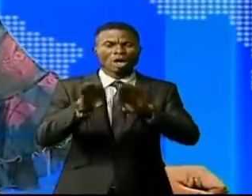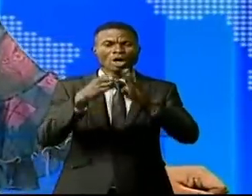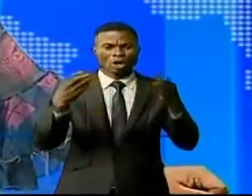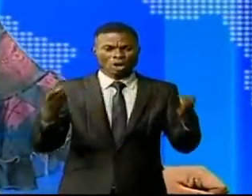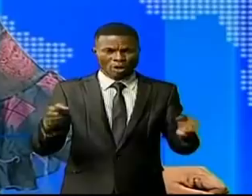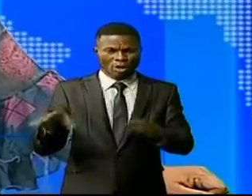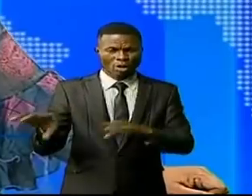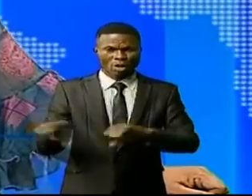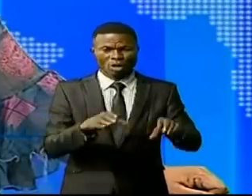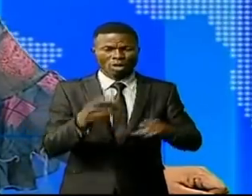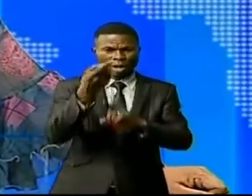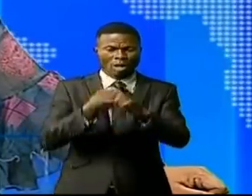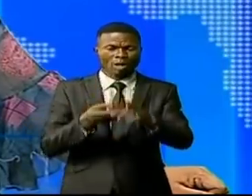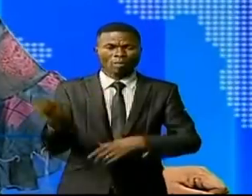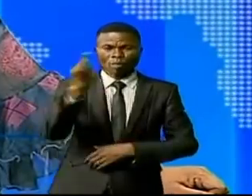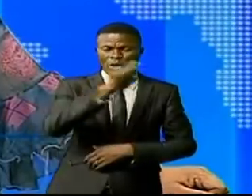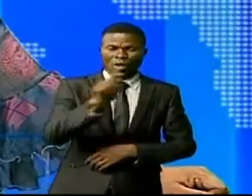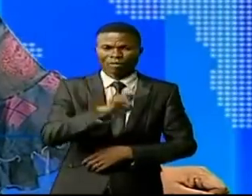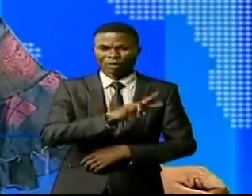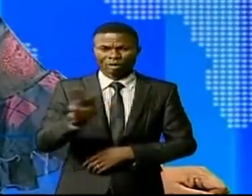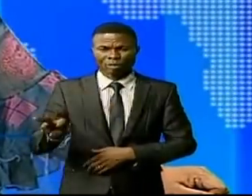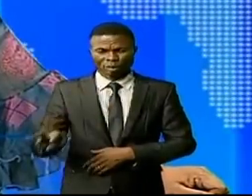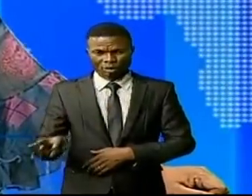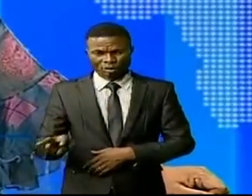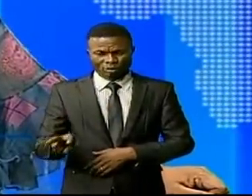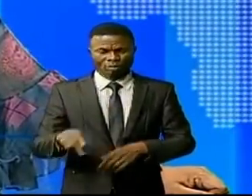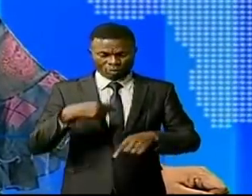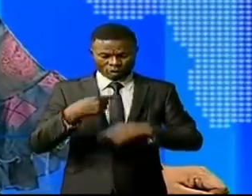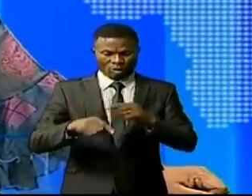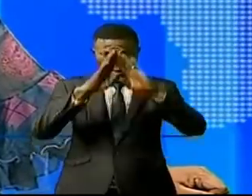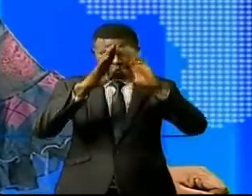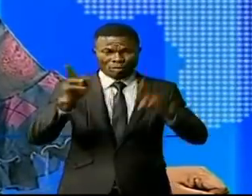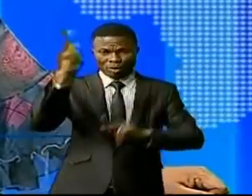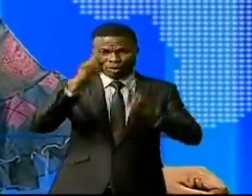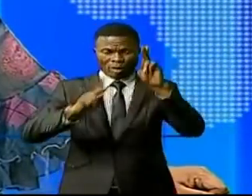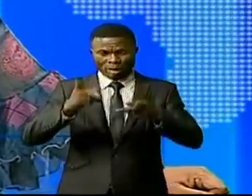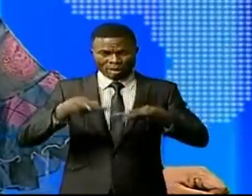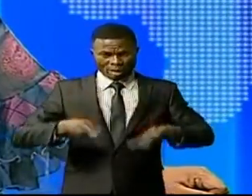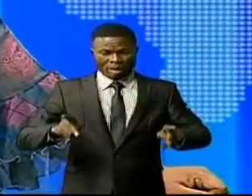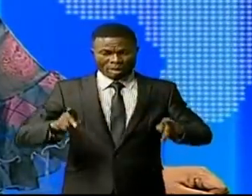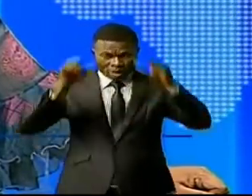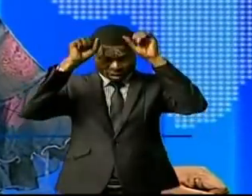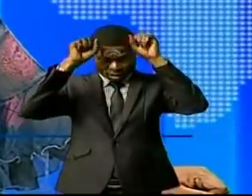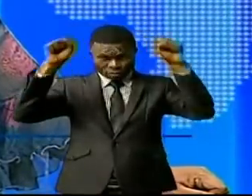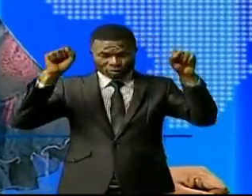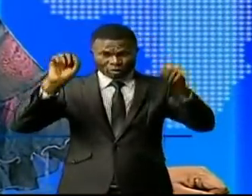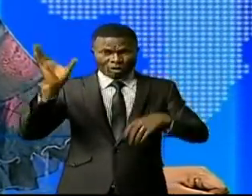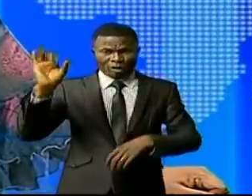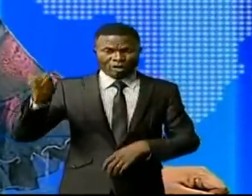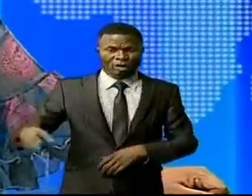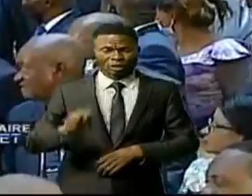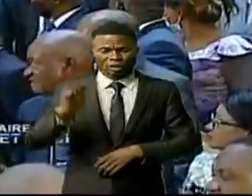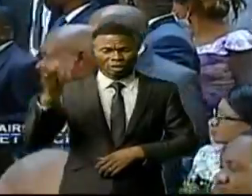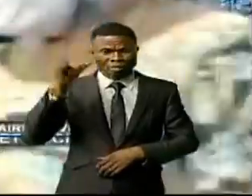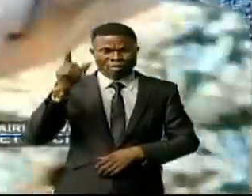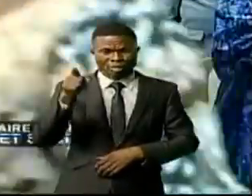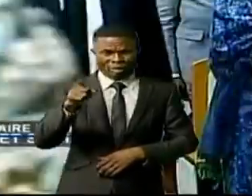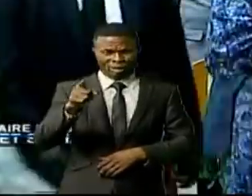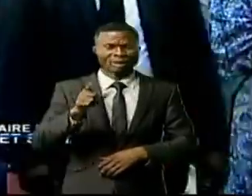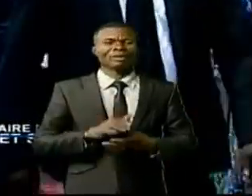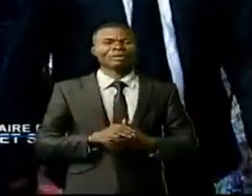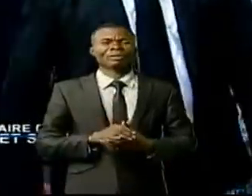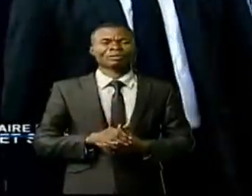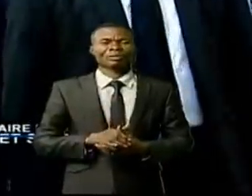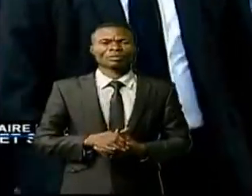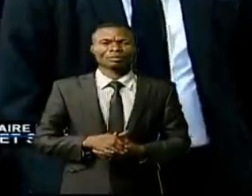de la session d'avril 2022 a eu lieu aujourd'hui au Palais du Peuple sous la conduite du président Jean-Pierre Kiyohakana. C'est ce